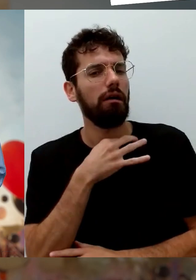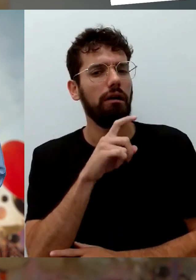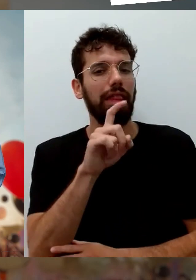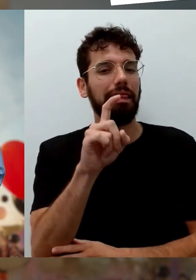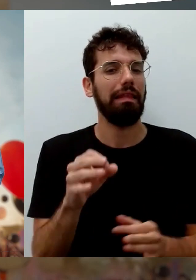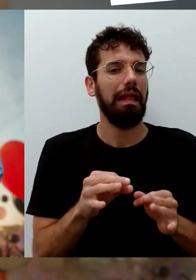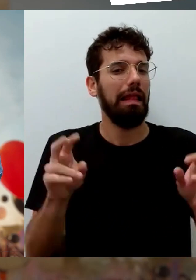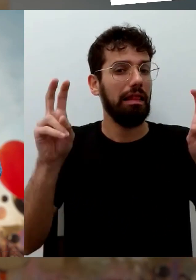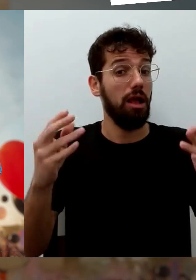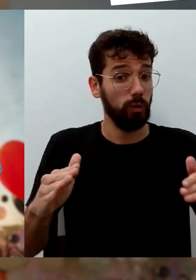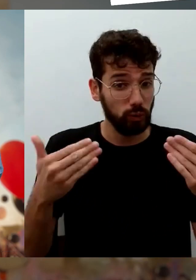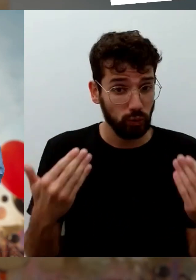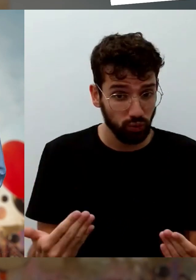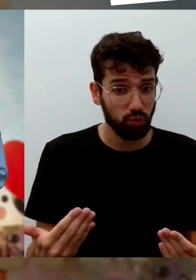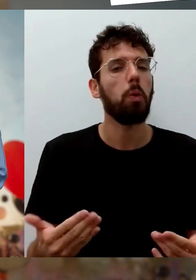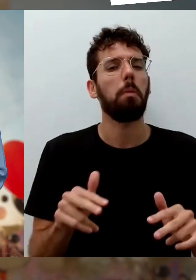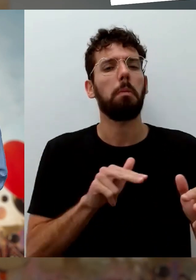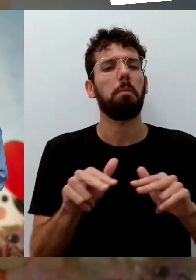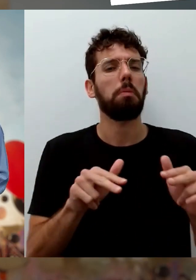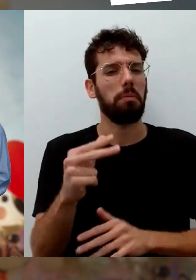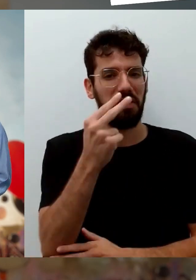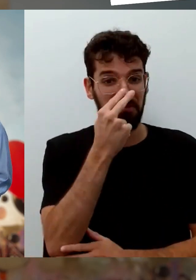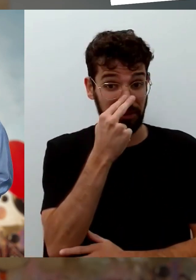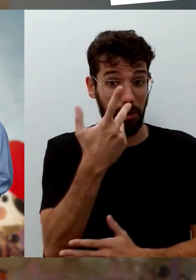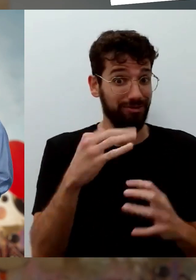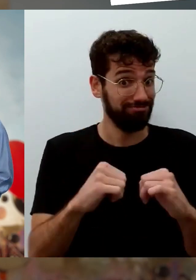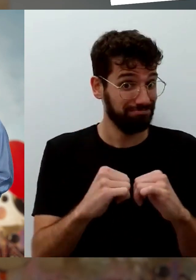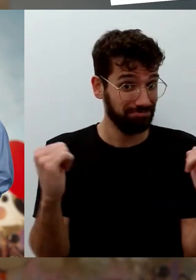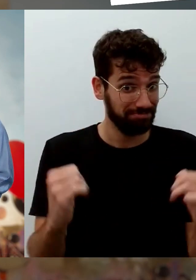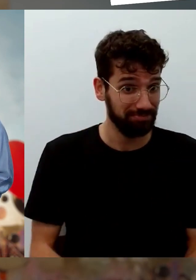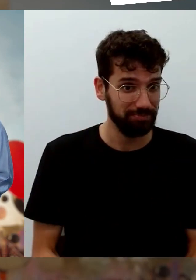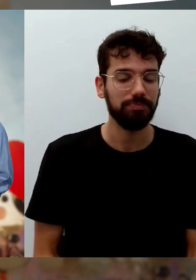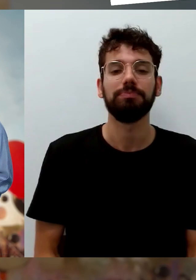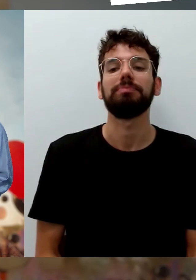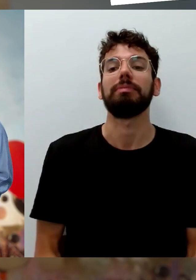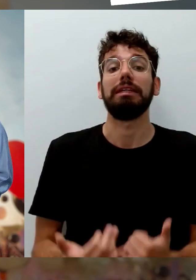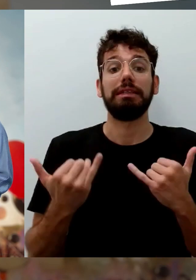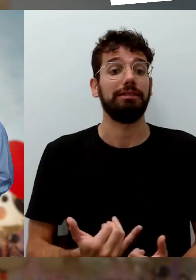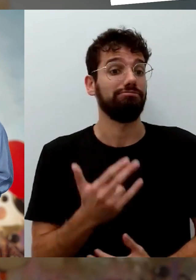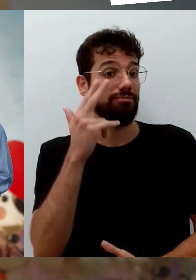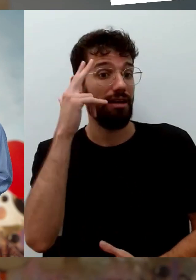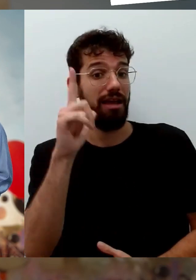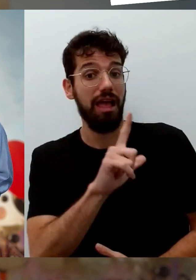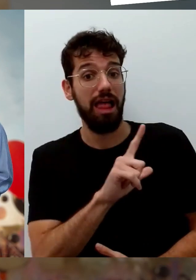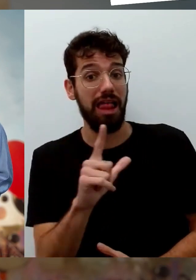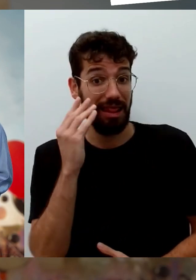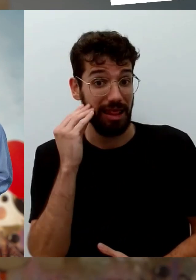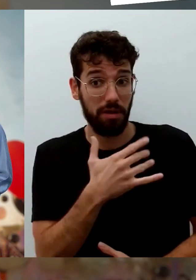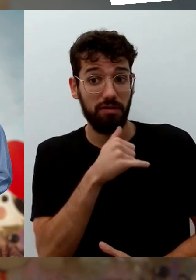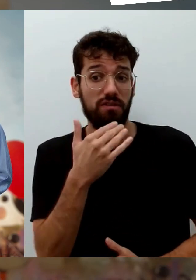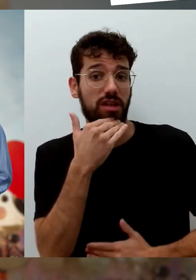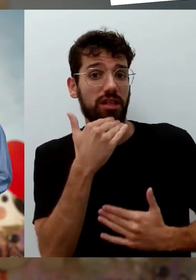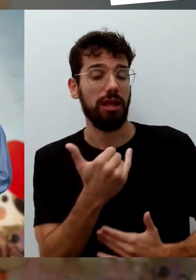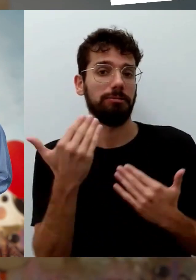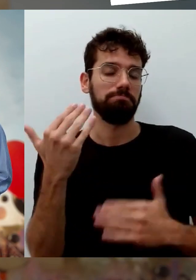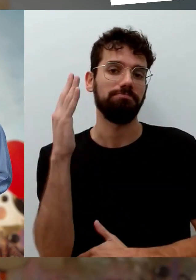das Ganze tatsächlich auch vor Ort gestaltet wird. Und wir möchten uns natürlich auch noch mal hier im Studio bei Herrn Lehmann bedanken. Vielen Dank für die Grußworte zum